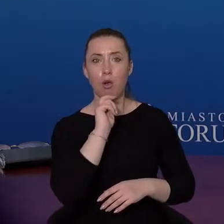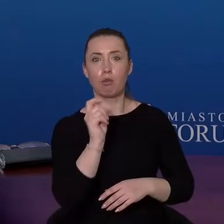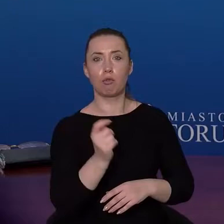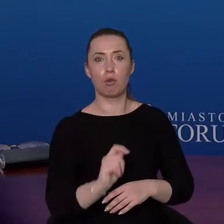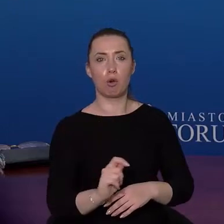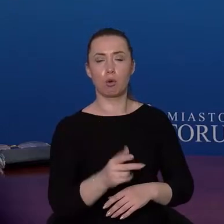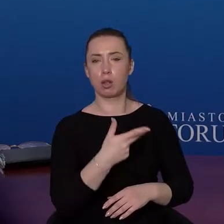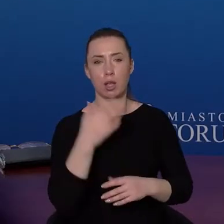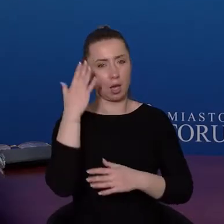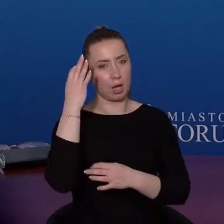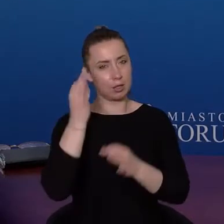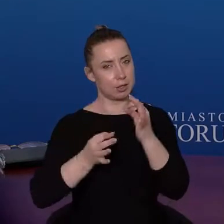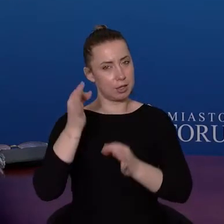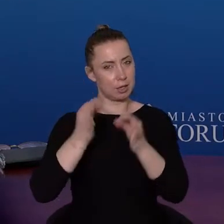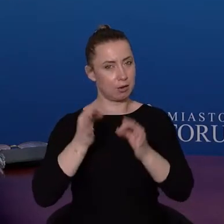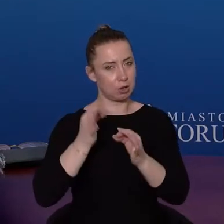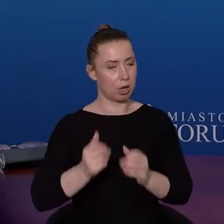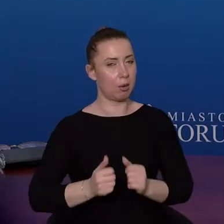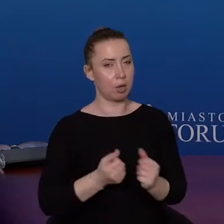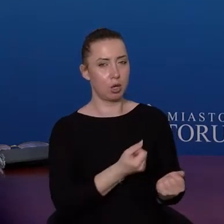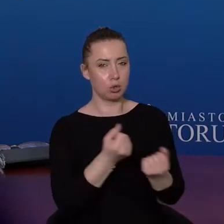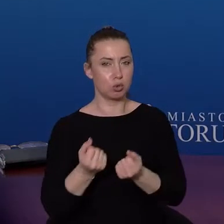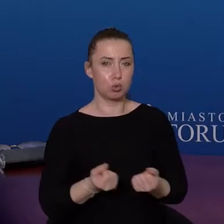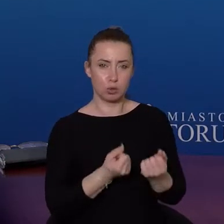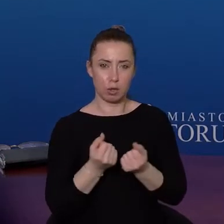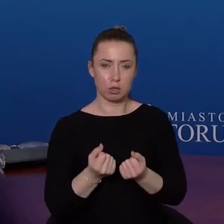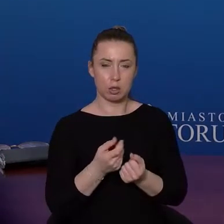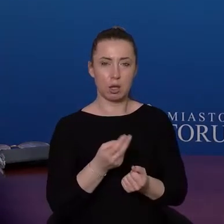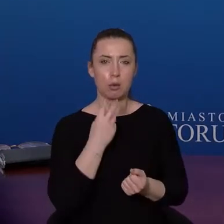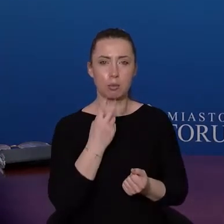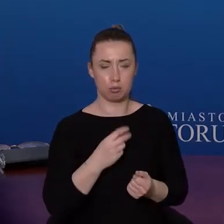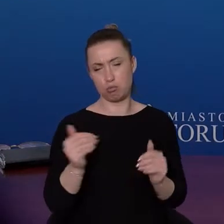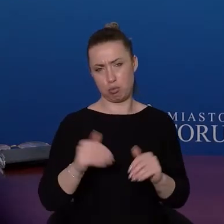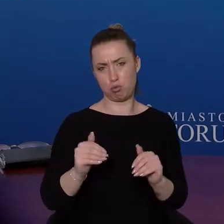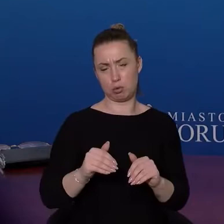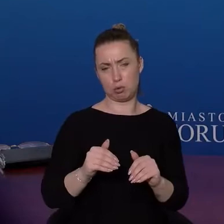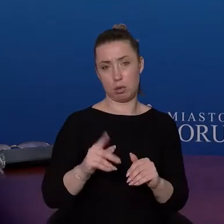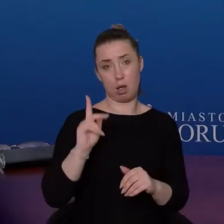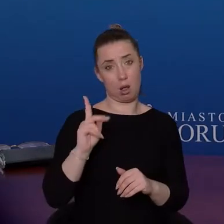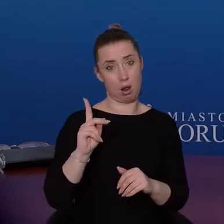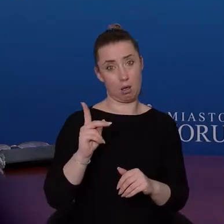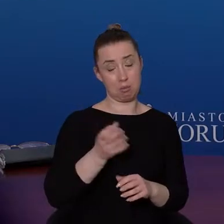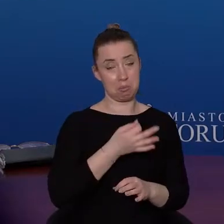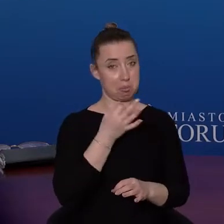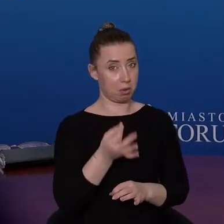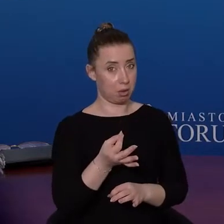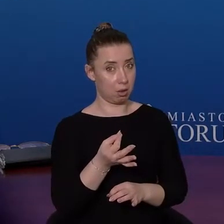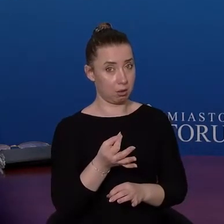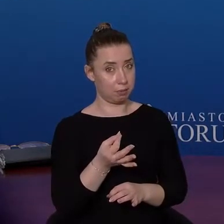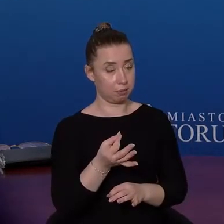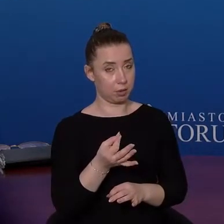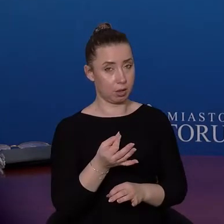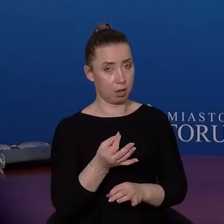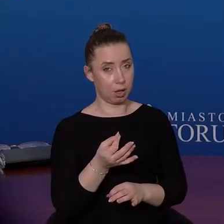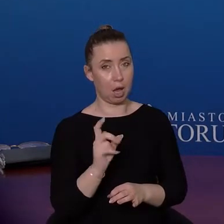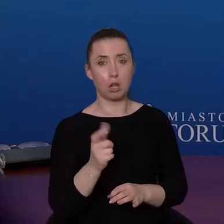nie myślimy o tym, aby ograniczać zużycie energii elektrycznej? Możemy. Tylko pytanie w zamian